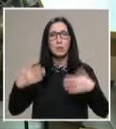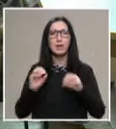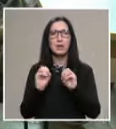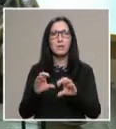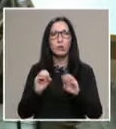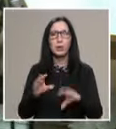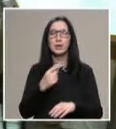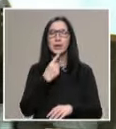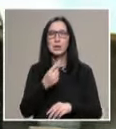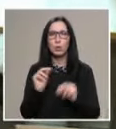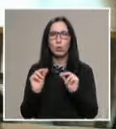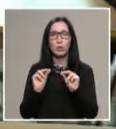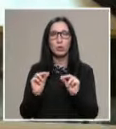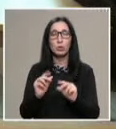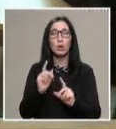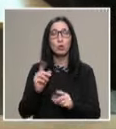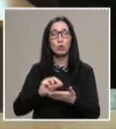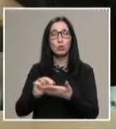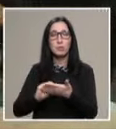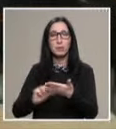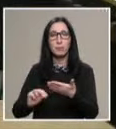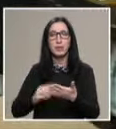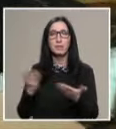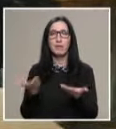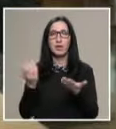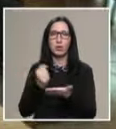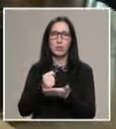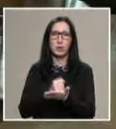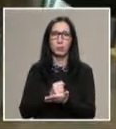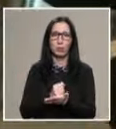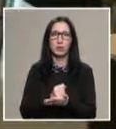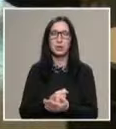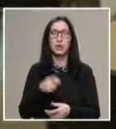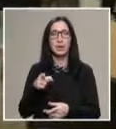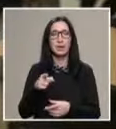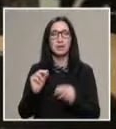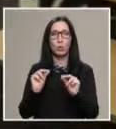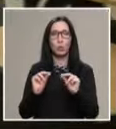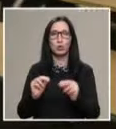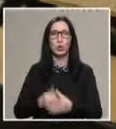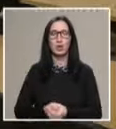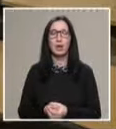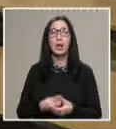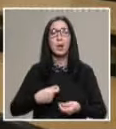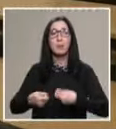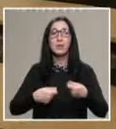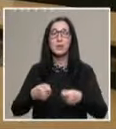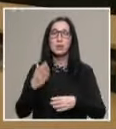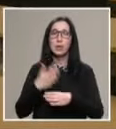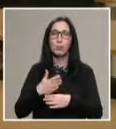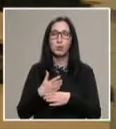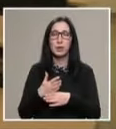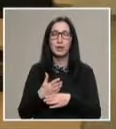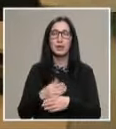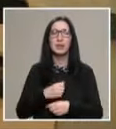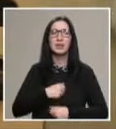информатика, езикови курсови, които им се вписват вече в дипломите, тези факултативни обучения. Бизнесът напоследък